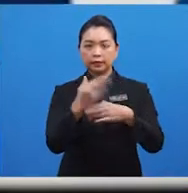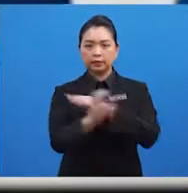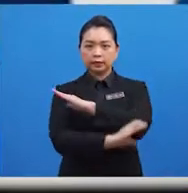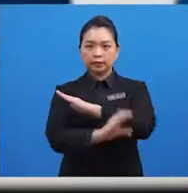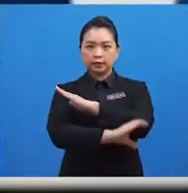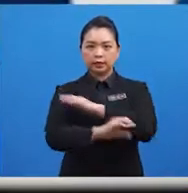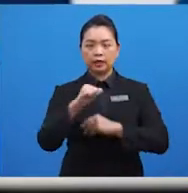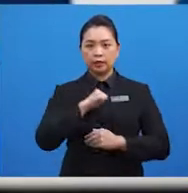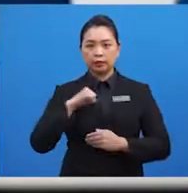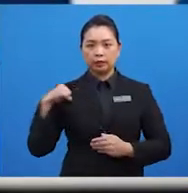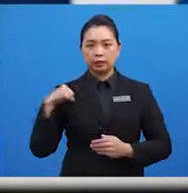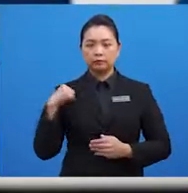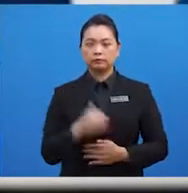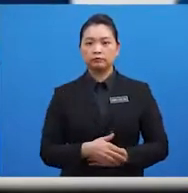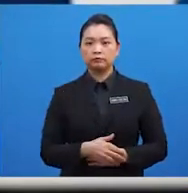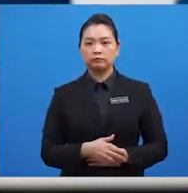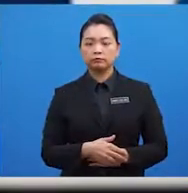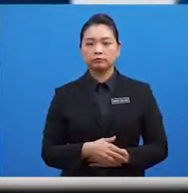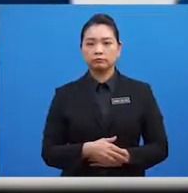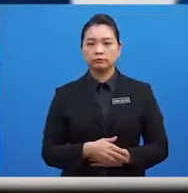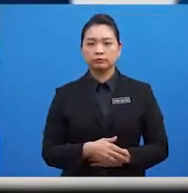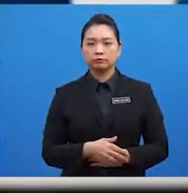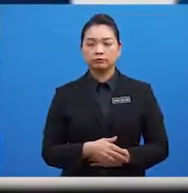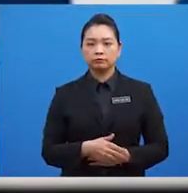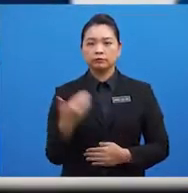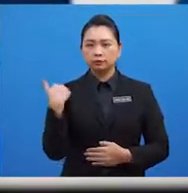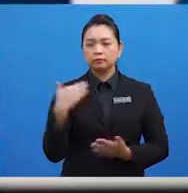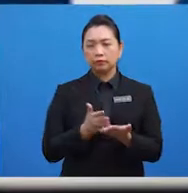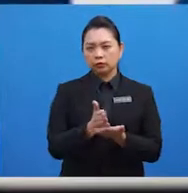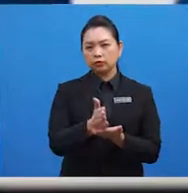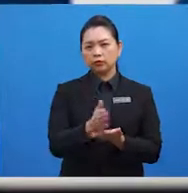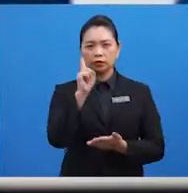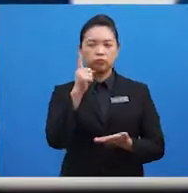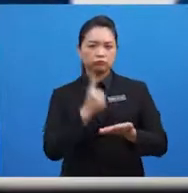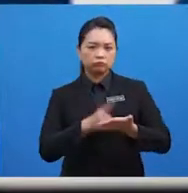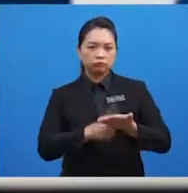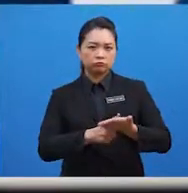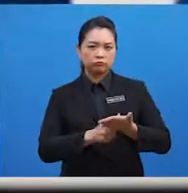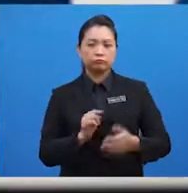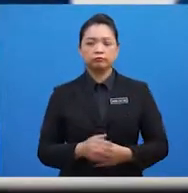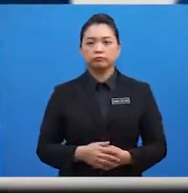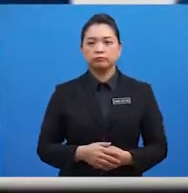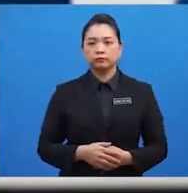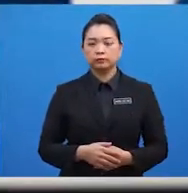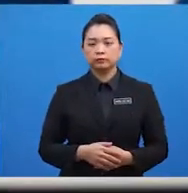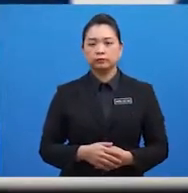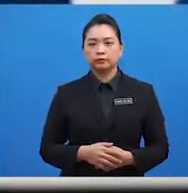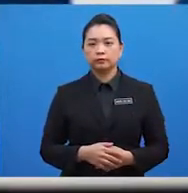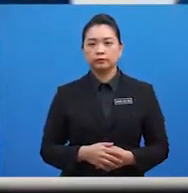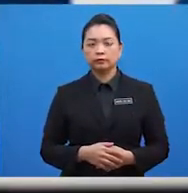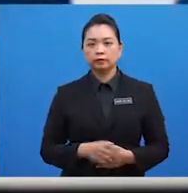anggota juga diadakan melalui satu memorandum persefahaman di mana